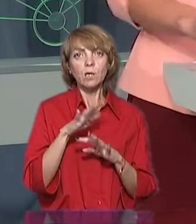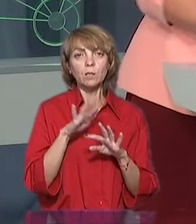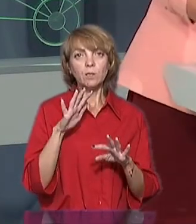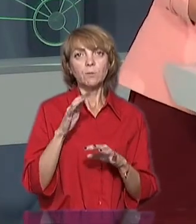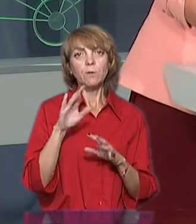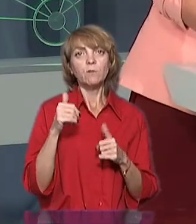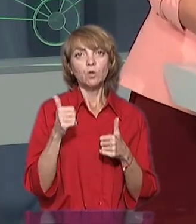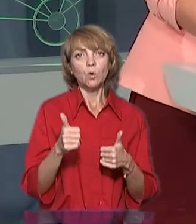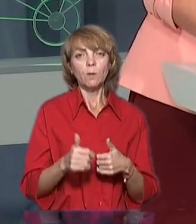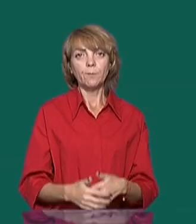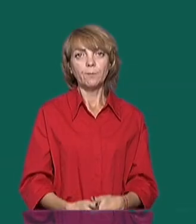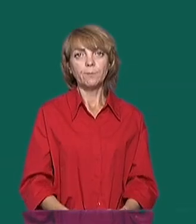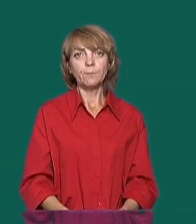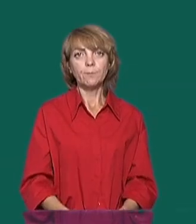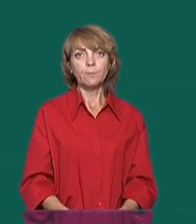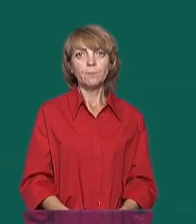На все добре.